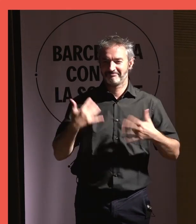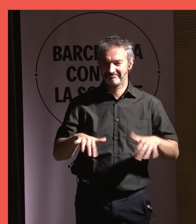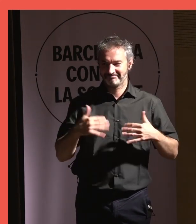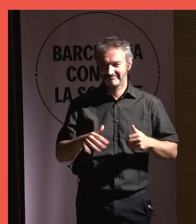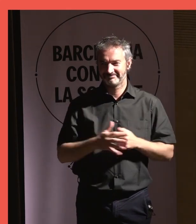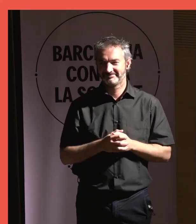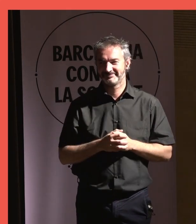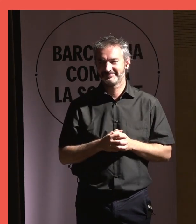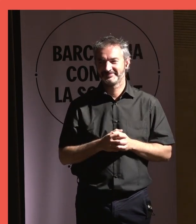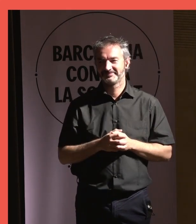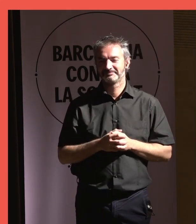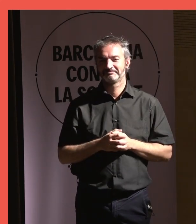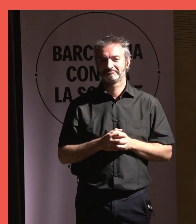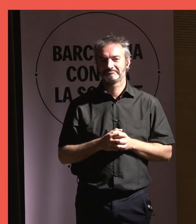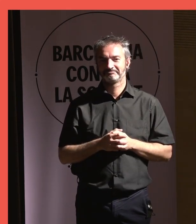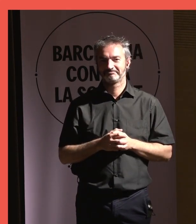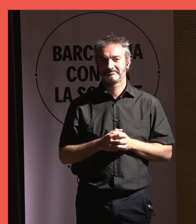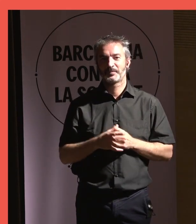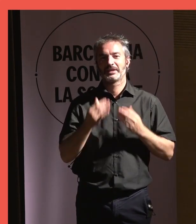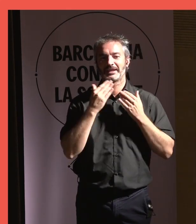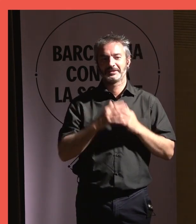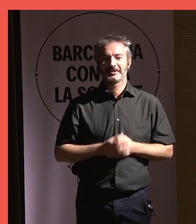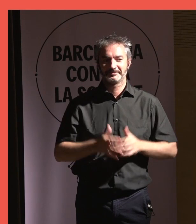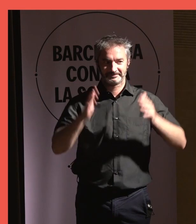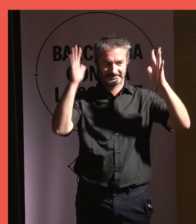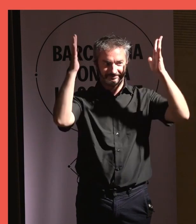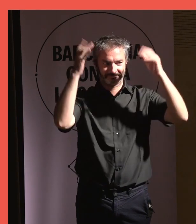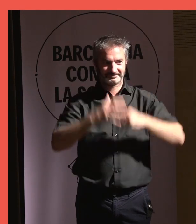i, de debò, moltíssimes gràcies.